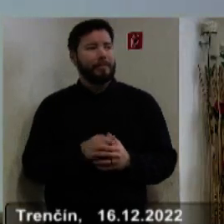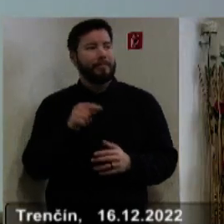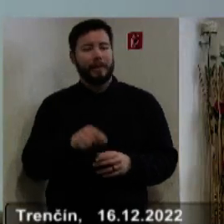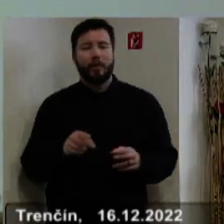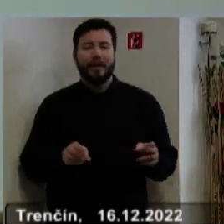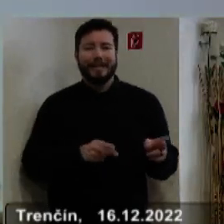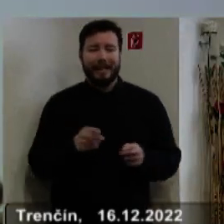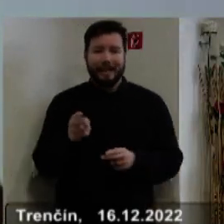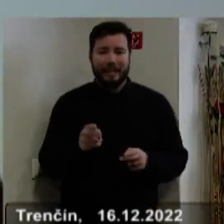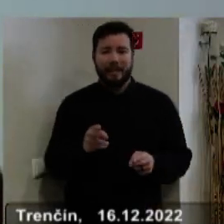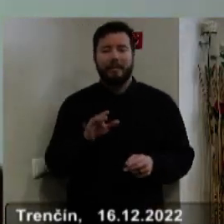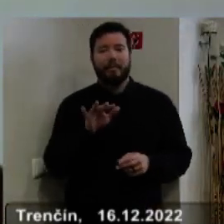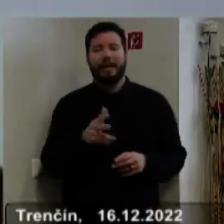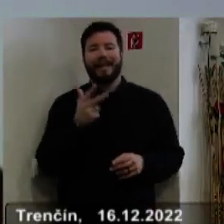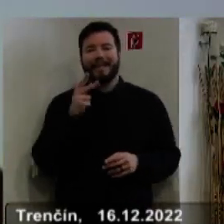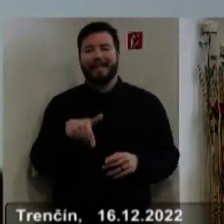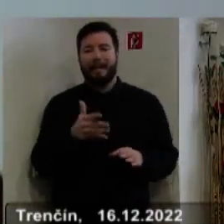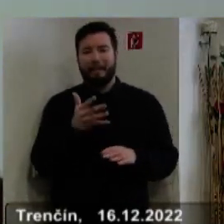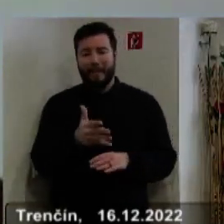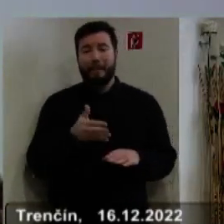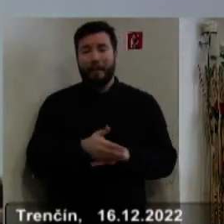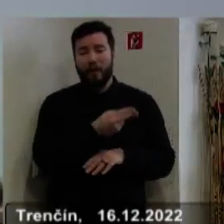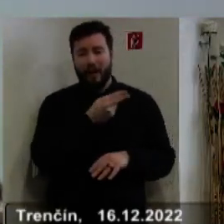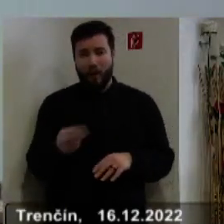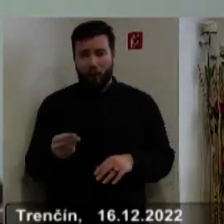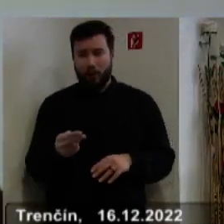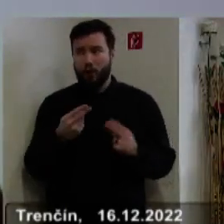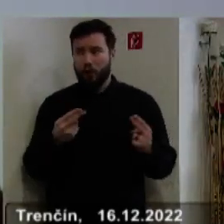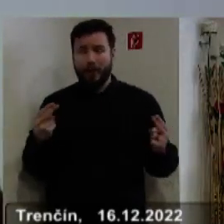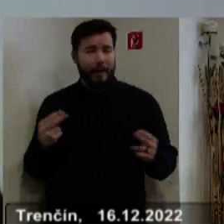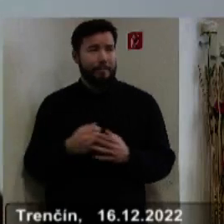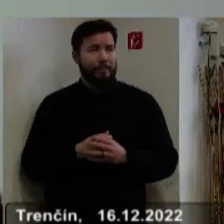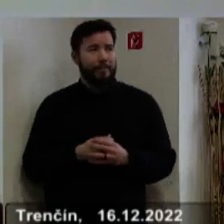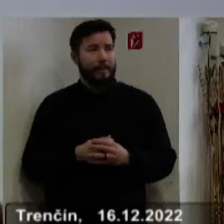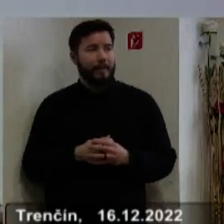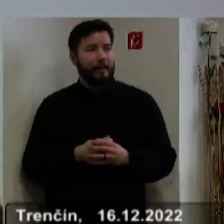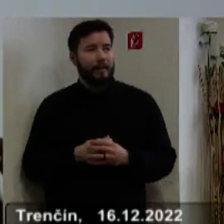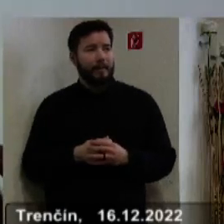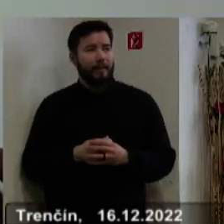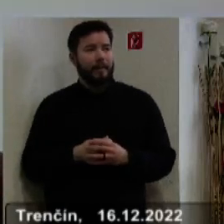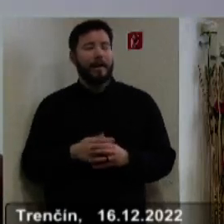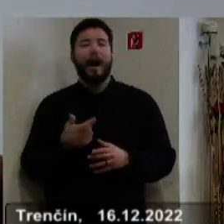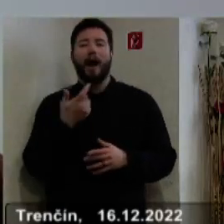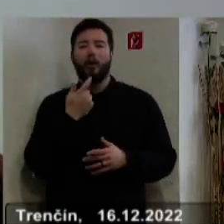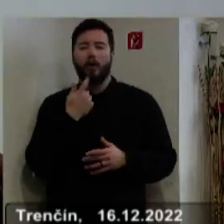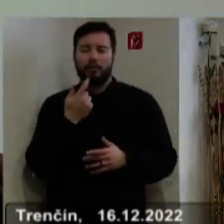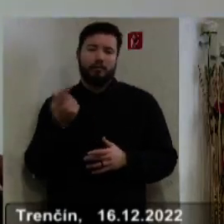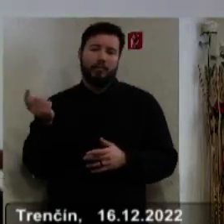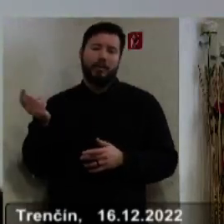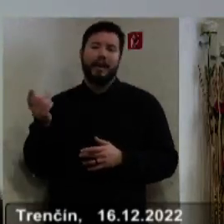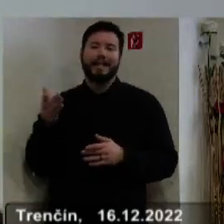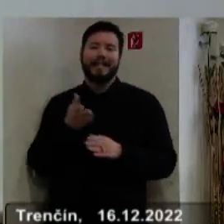vyčlenené vo výške 3,5 milióna eur. Uvedené prostriedky sa budú realizovať dodavateľským spôsobom.